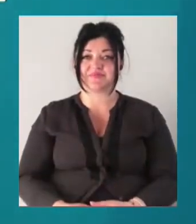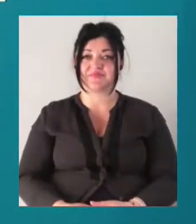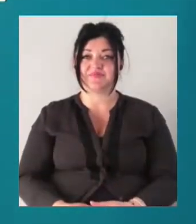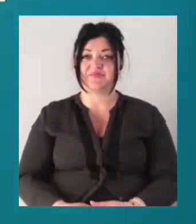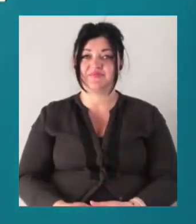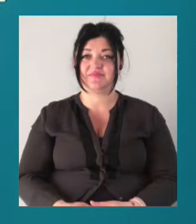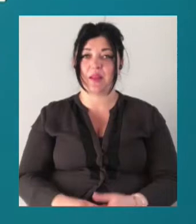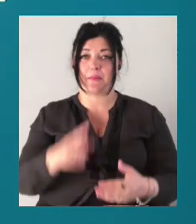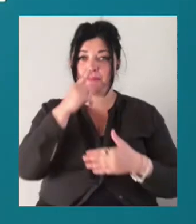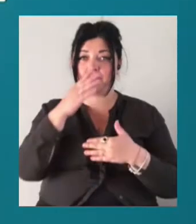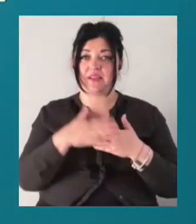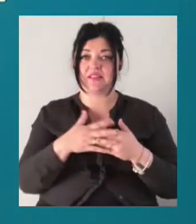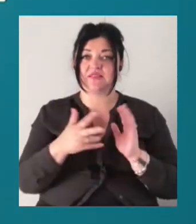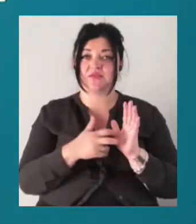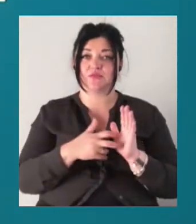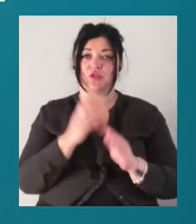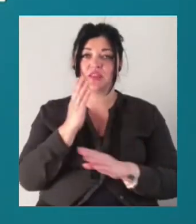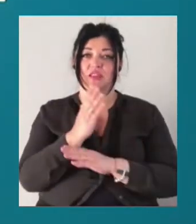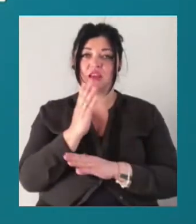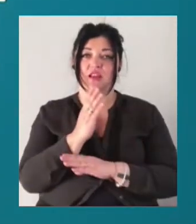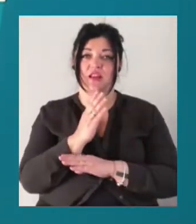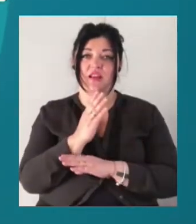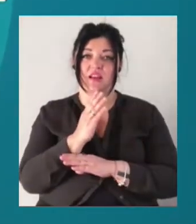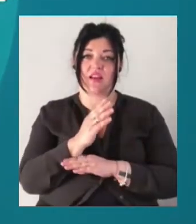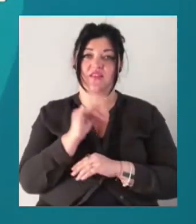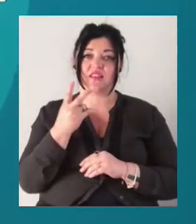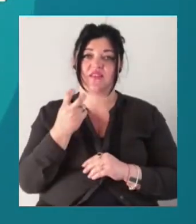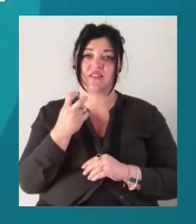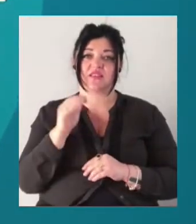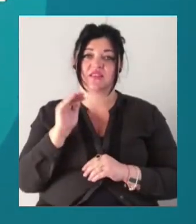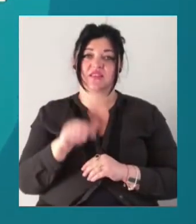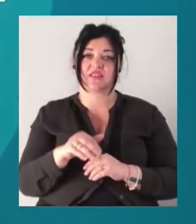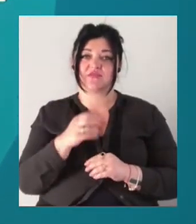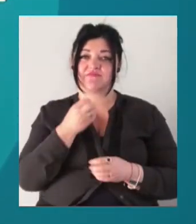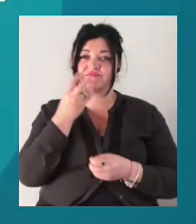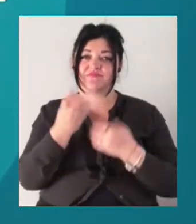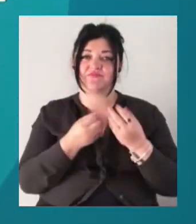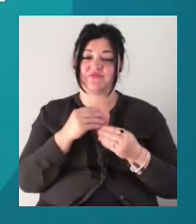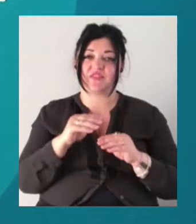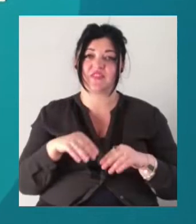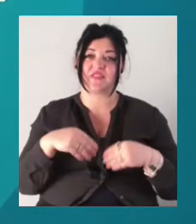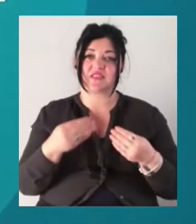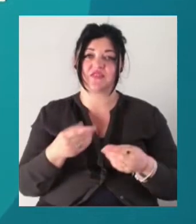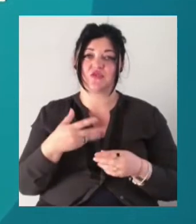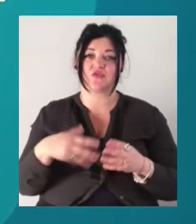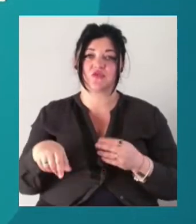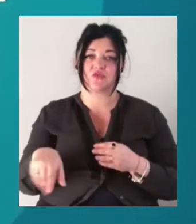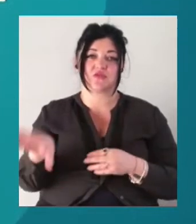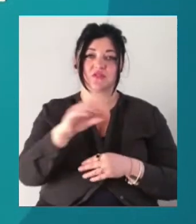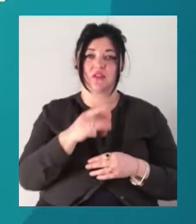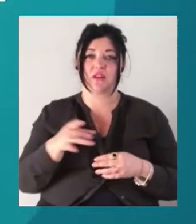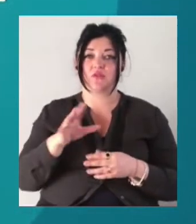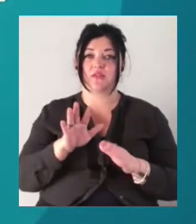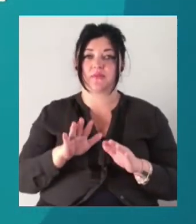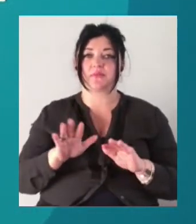Близько 800 дерев, крупномірів та 200 тисяч весняних квітів висадили у цьому році в усіх районах міста. Таке